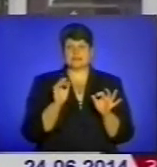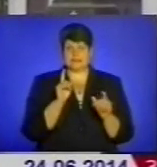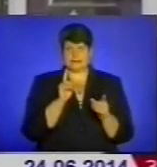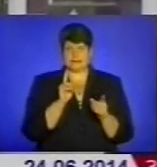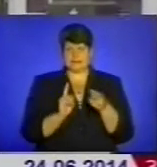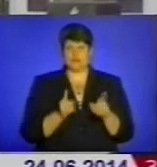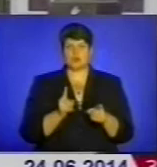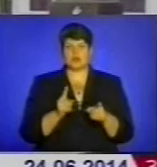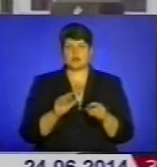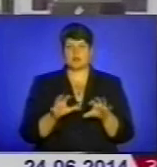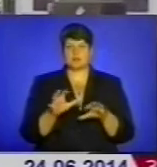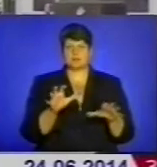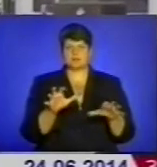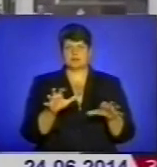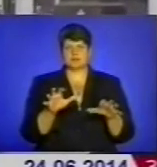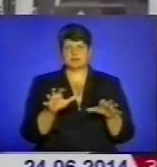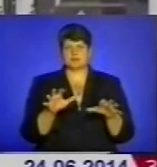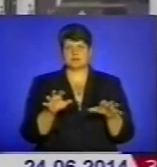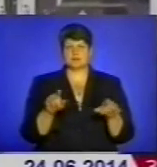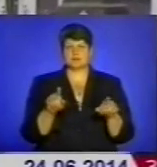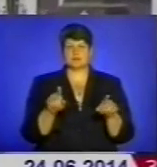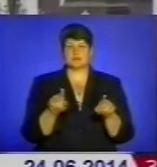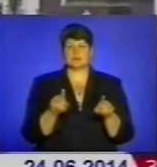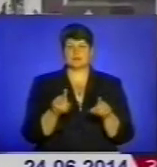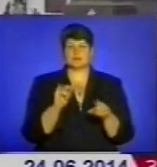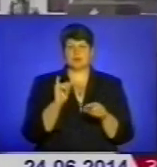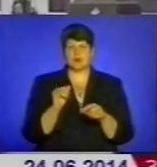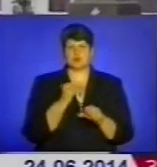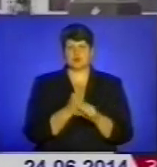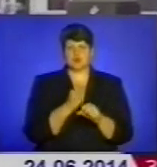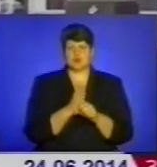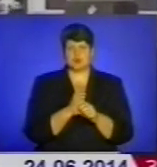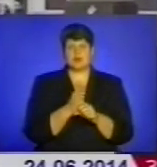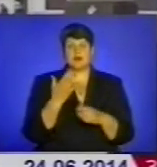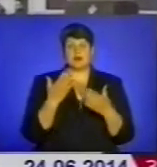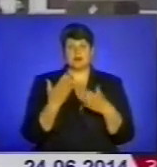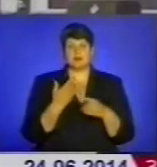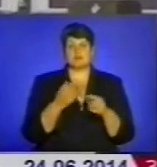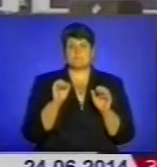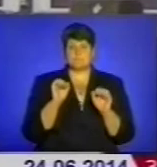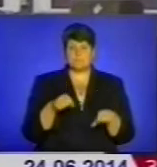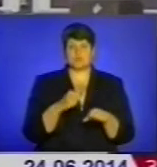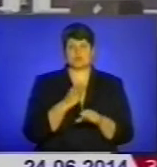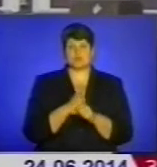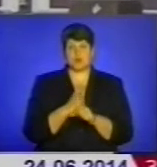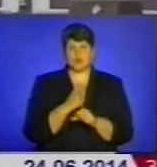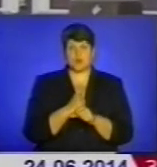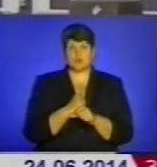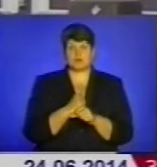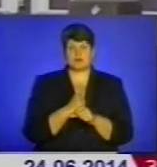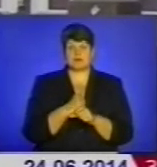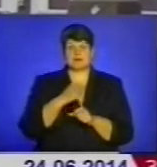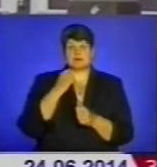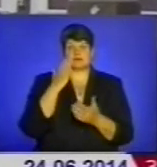вивітрюється, погано зроблена і так далі. Але можна робити, стає